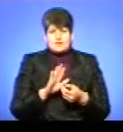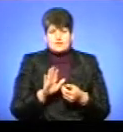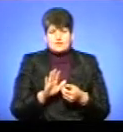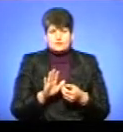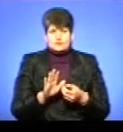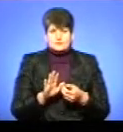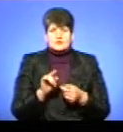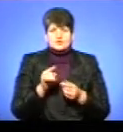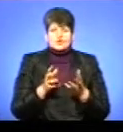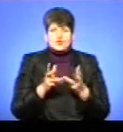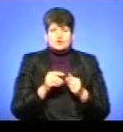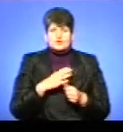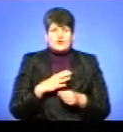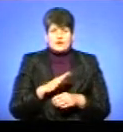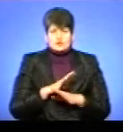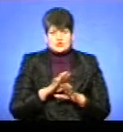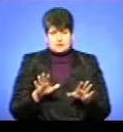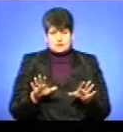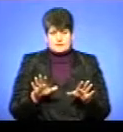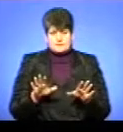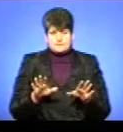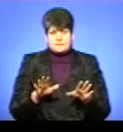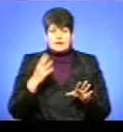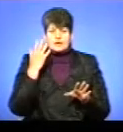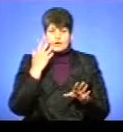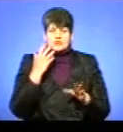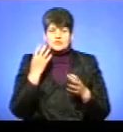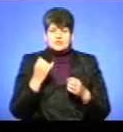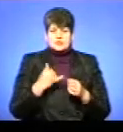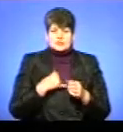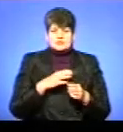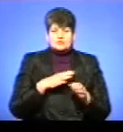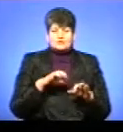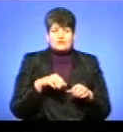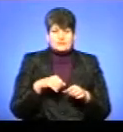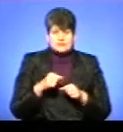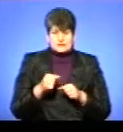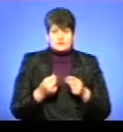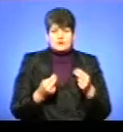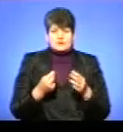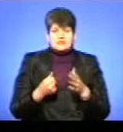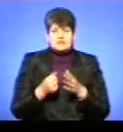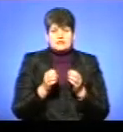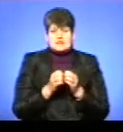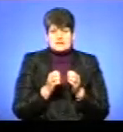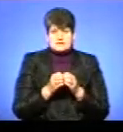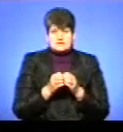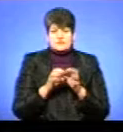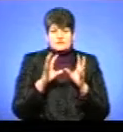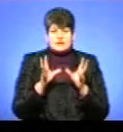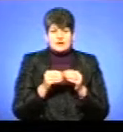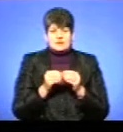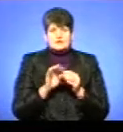Такого рахунку не очікували, хоча коли ще і в нас було вилучення, ми вже догравали 10-х, то взагалі ніхто не